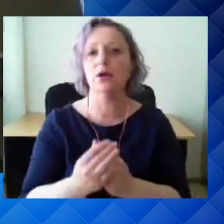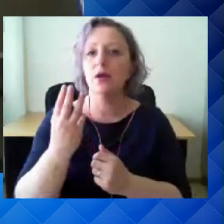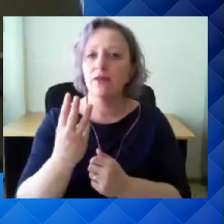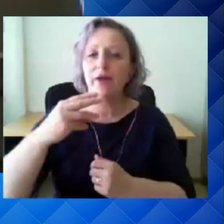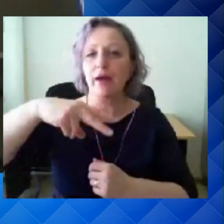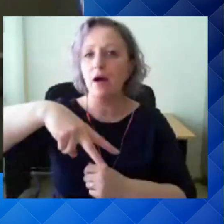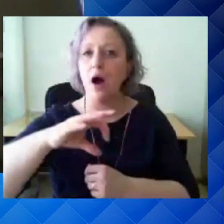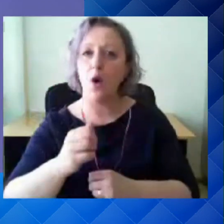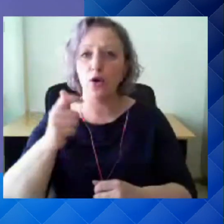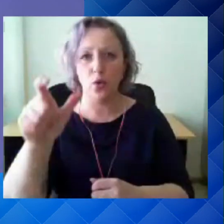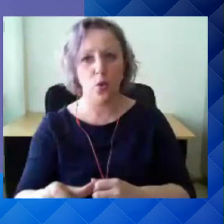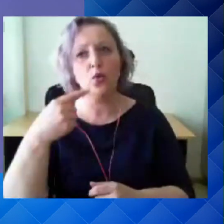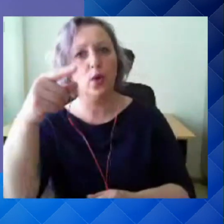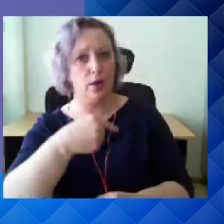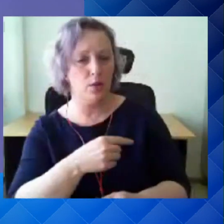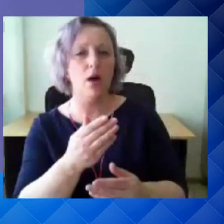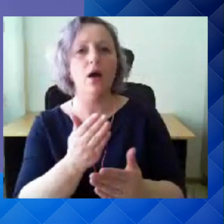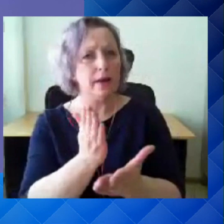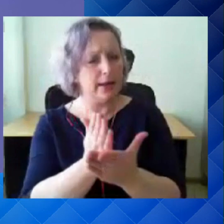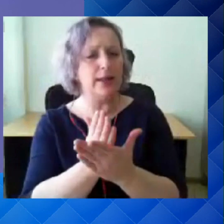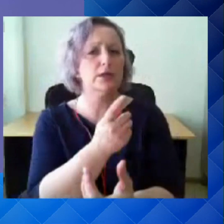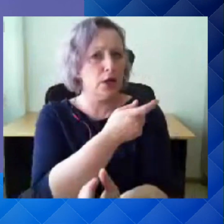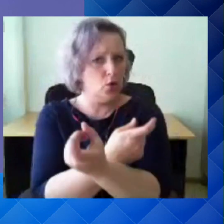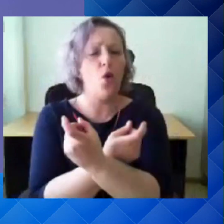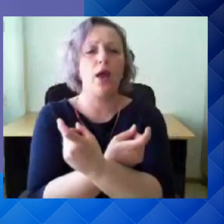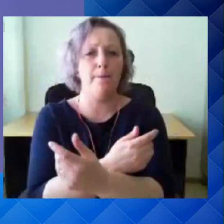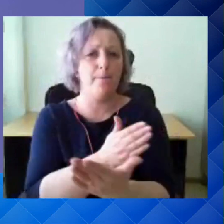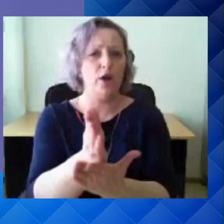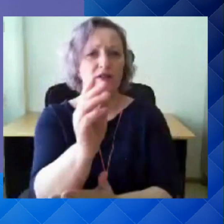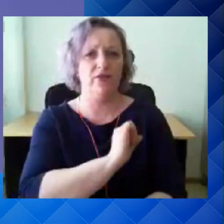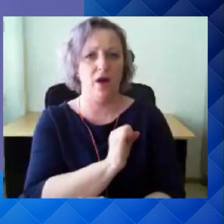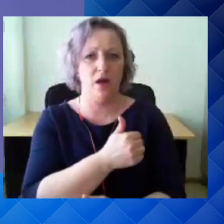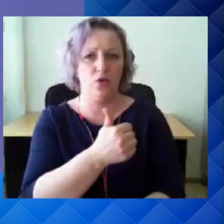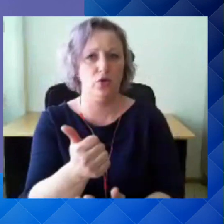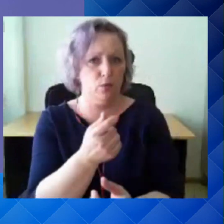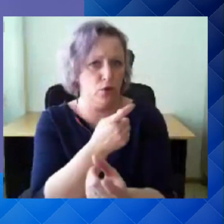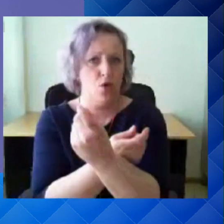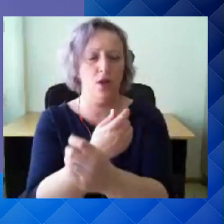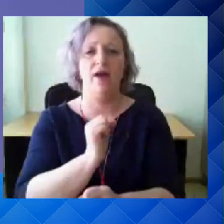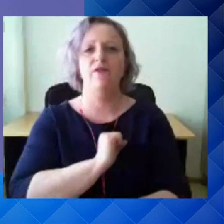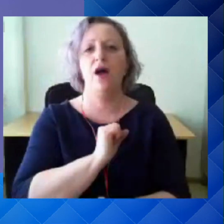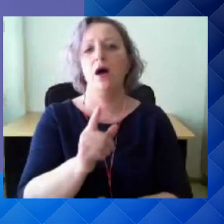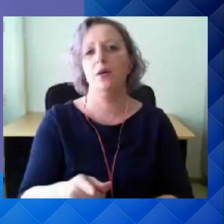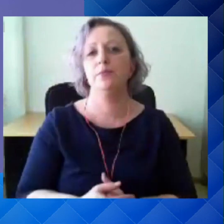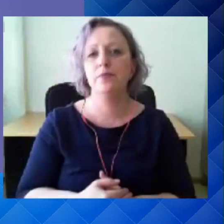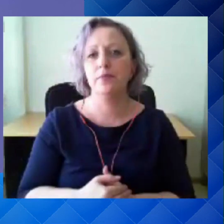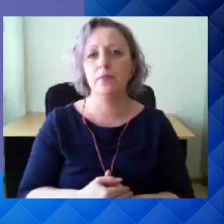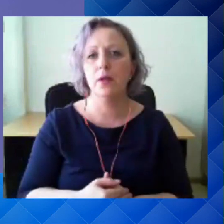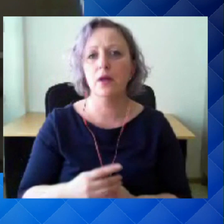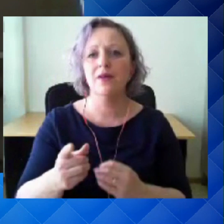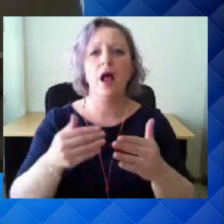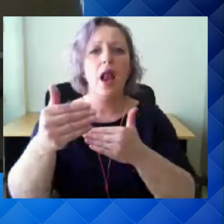julged poliitikat ja juhtimist. Nüüd kui me ka vaatame oma lähituleviku siin kasvõi